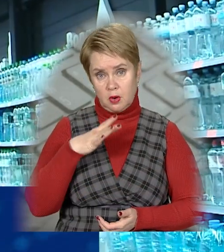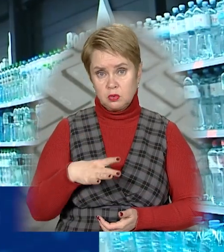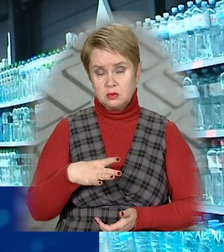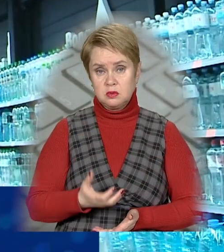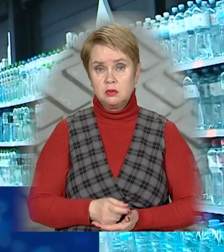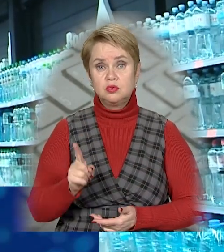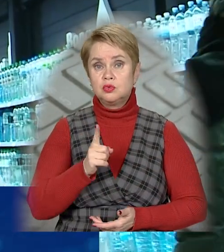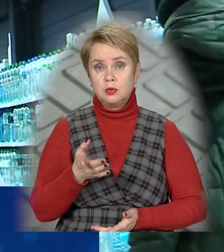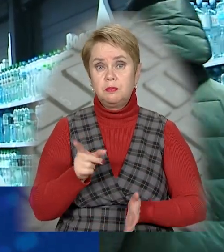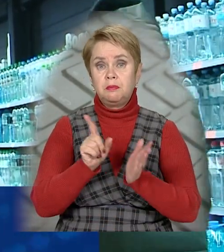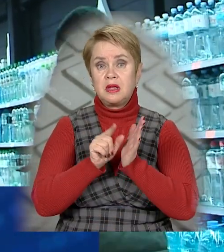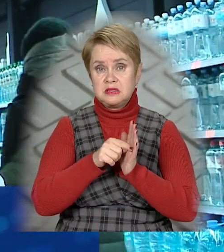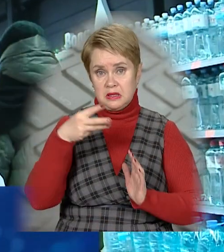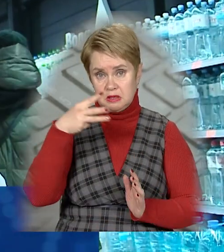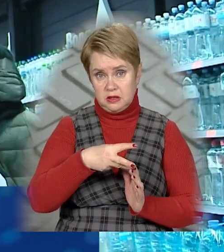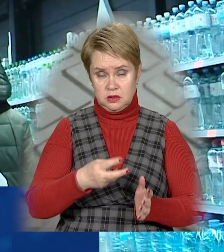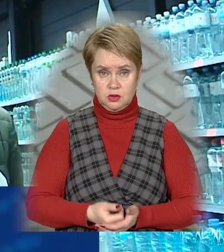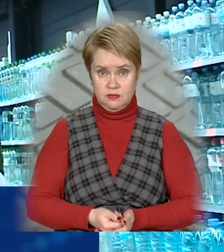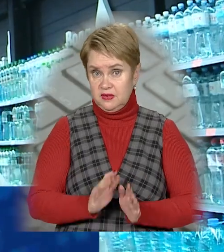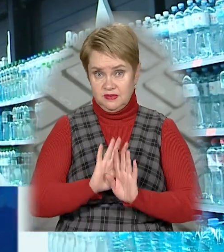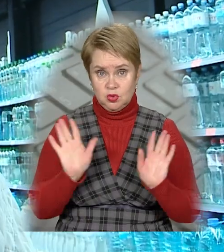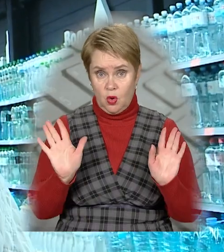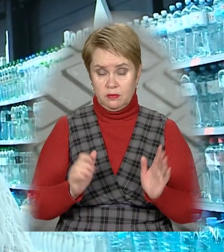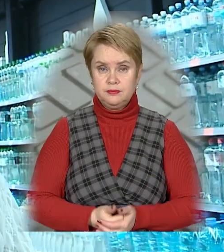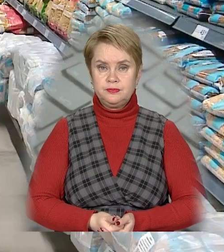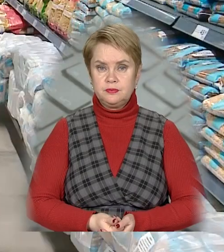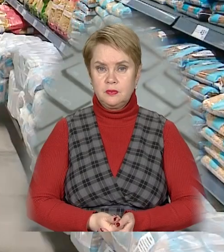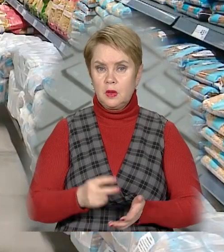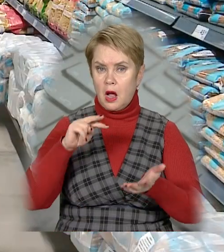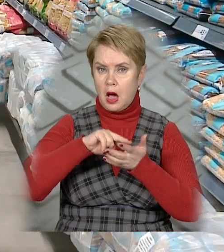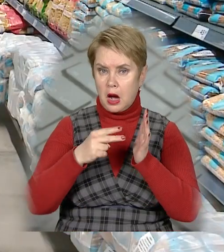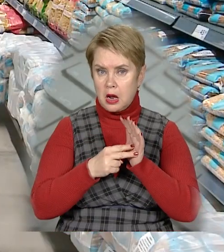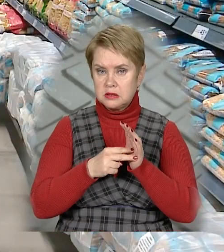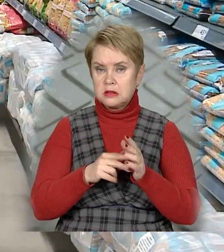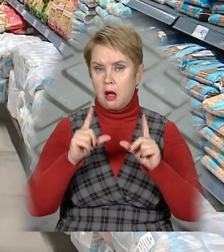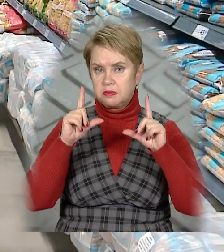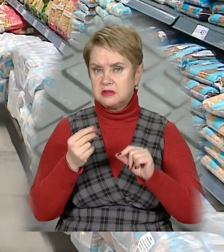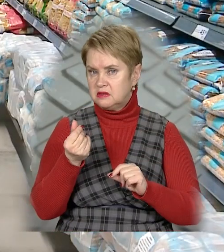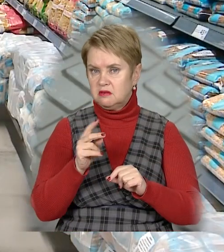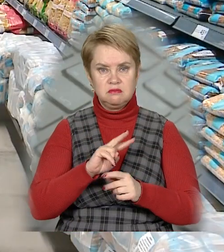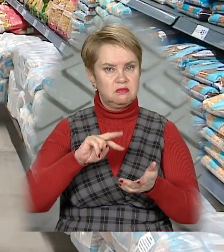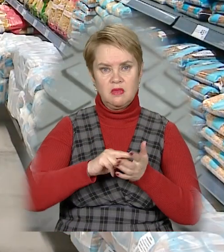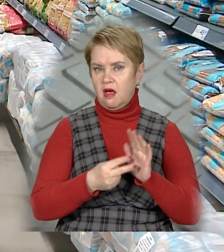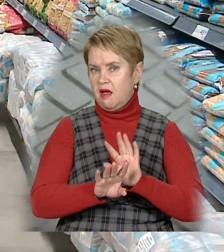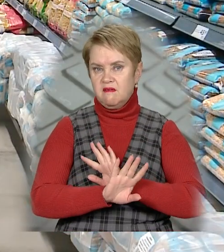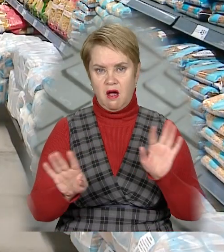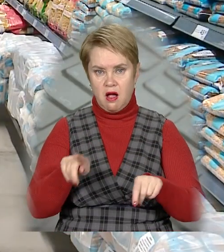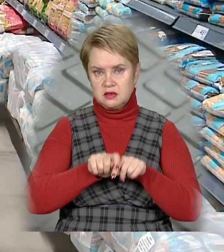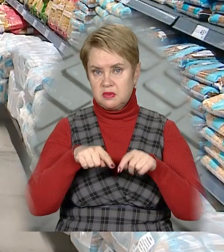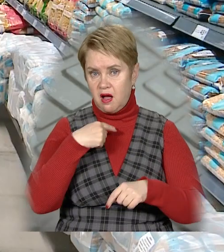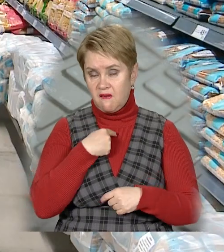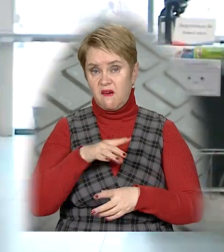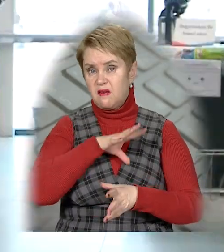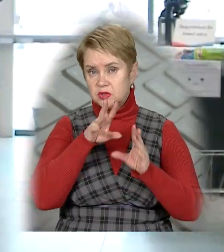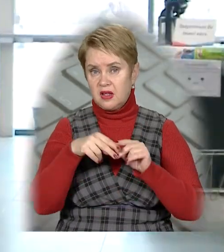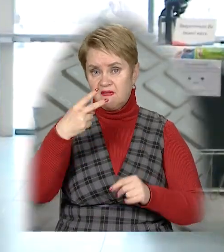приходиться. А що ж та пенсія? Три тисячі. І все. Розраховувати нападіння цін не варто, попереджають експерти.